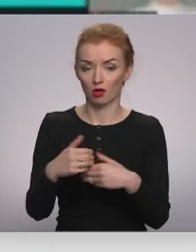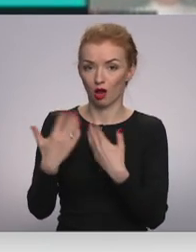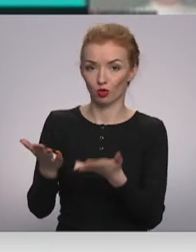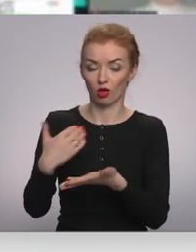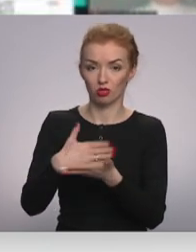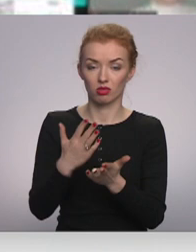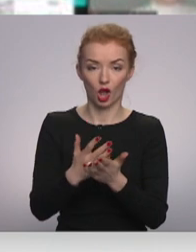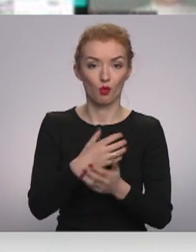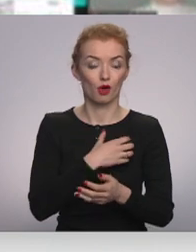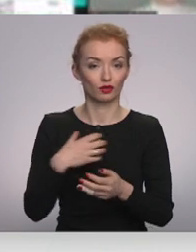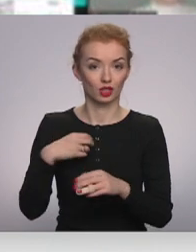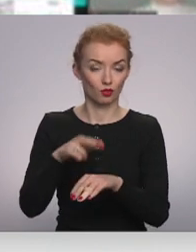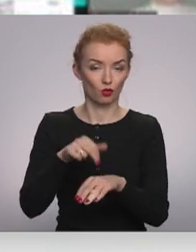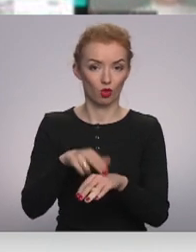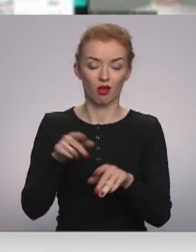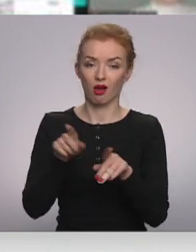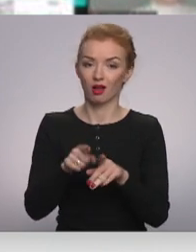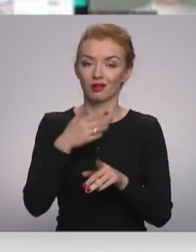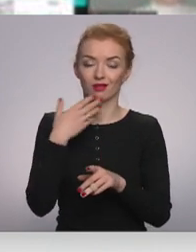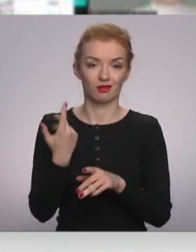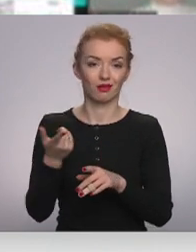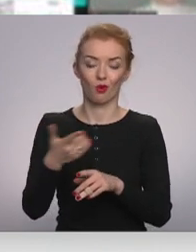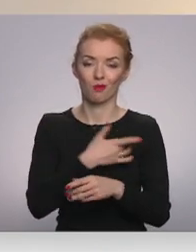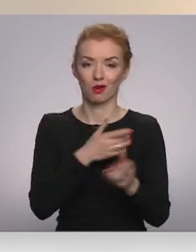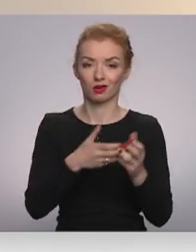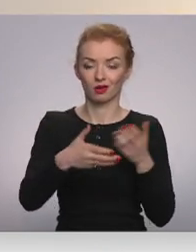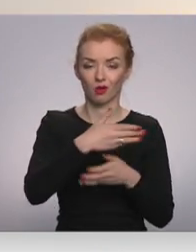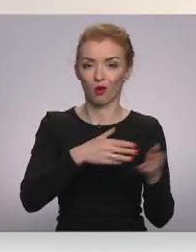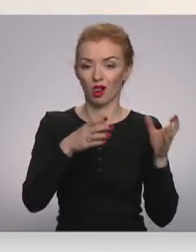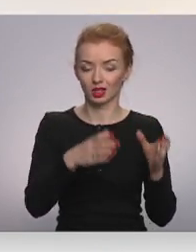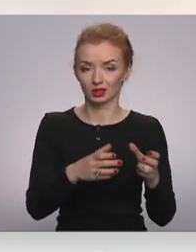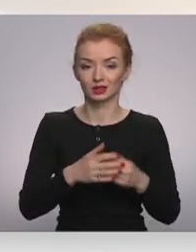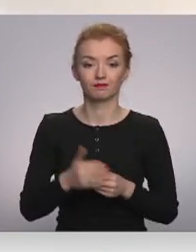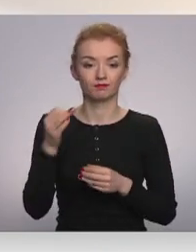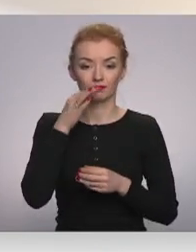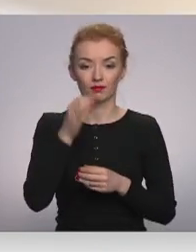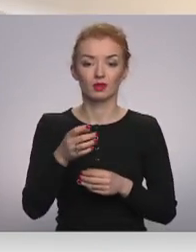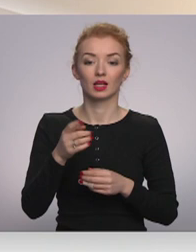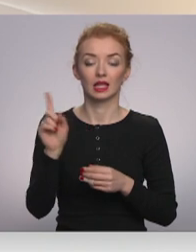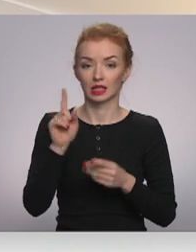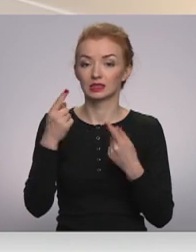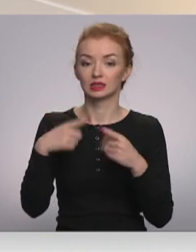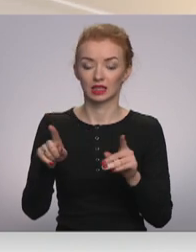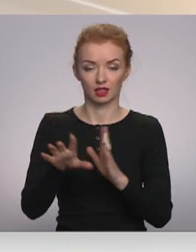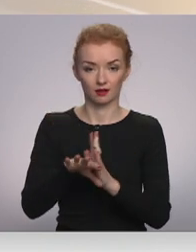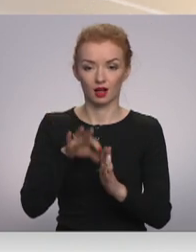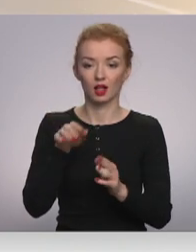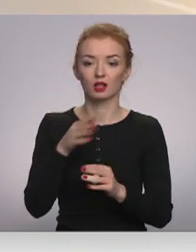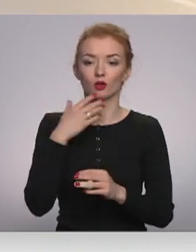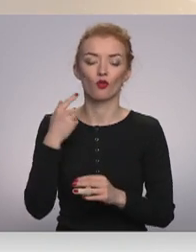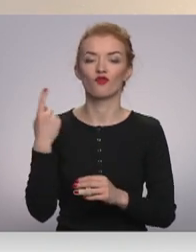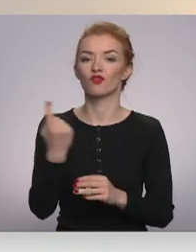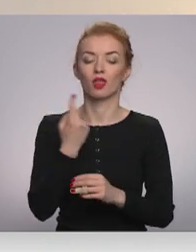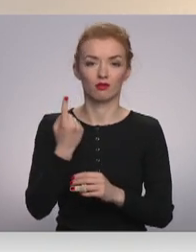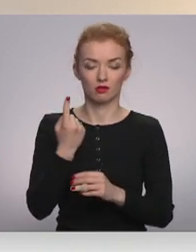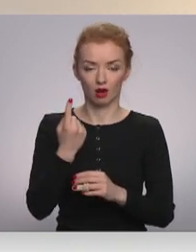pašvaldības policijai, nav arī koalīcijas deputātas starpā. Ir arī citi varianti, nav tā, ka šīs bija vienīgais, nu, ka tiešām